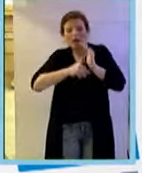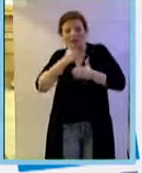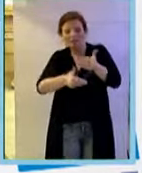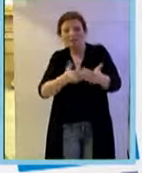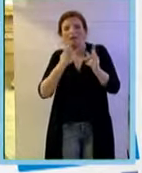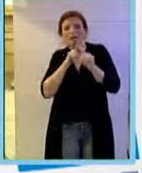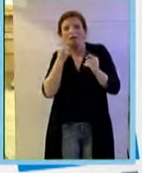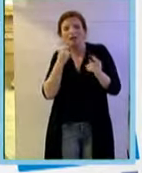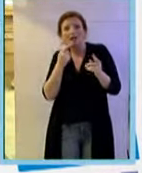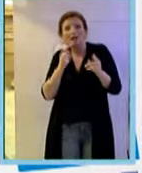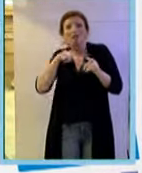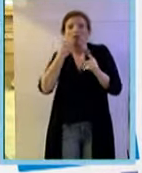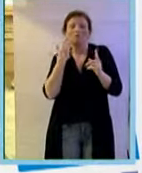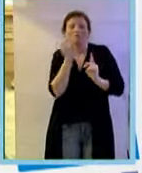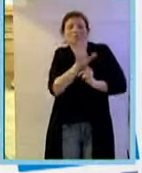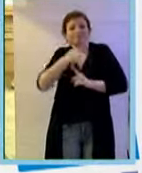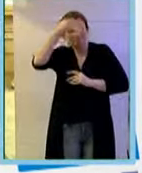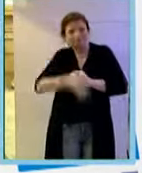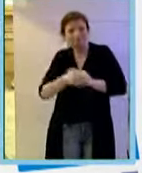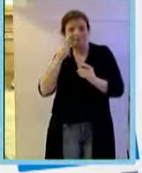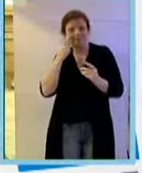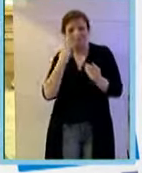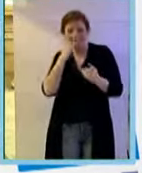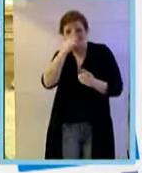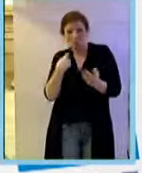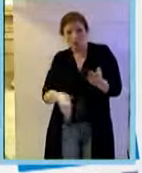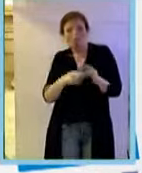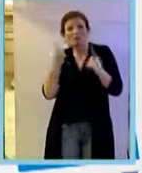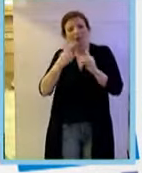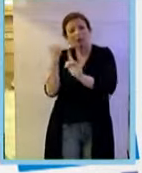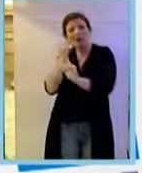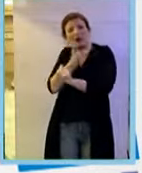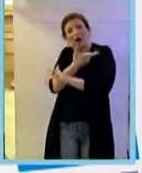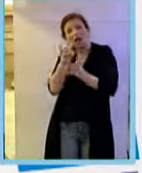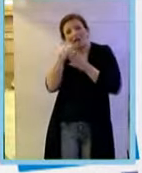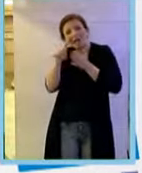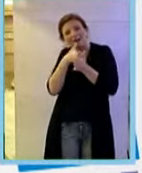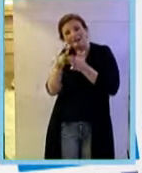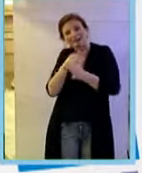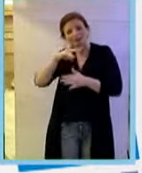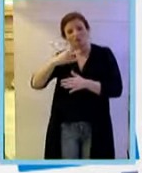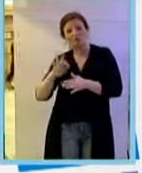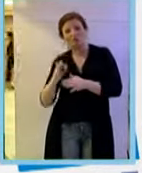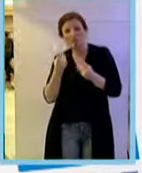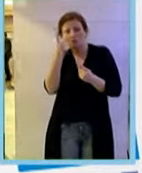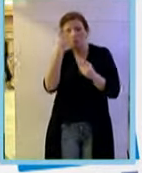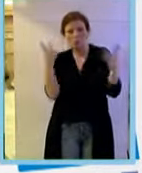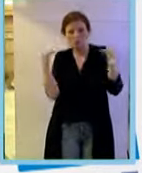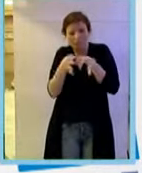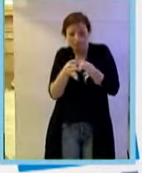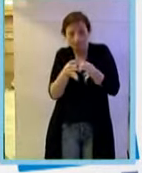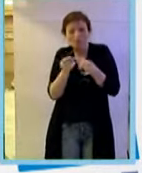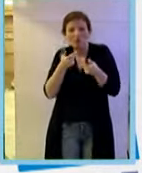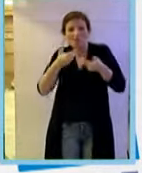mettere a punto queste evidenze. Queste sono alcune caratteristiche del VEGF, che è un dimero con un peso di 45